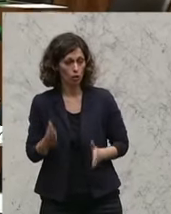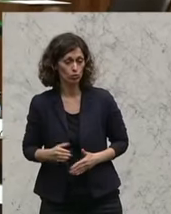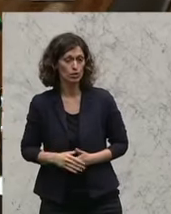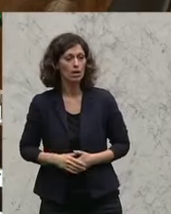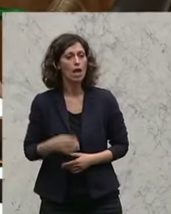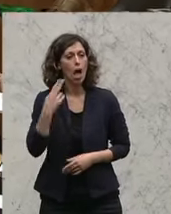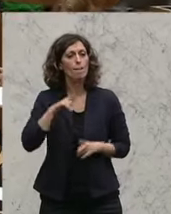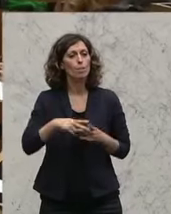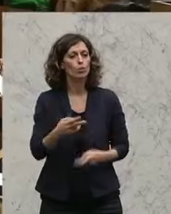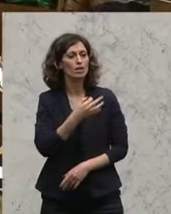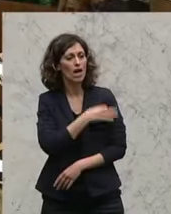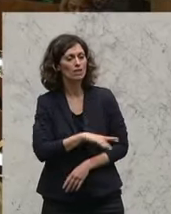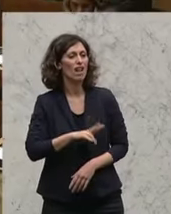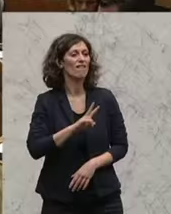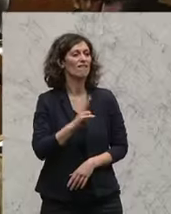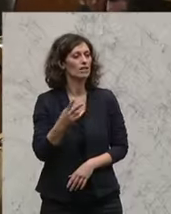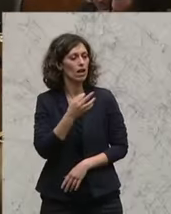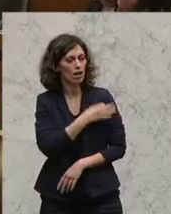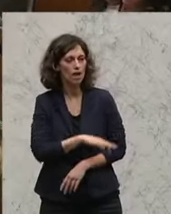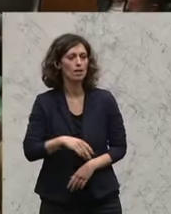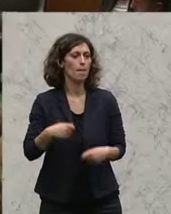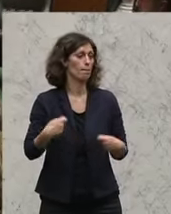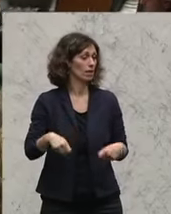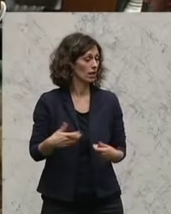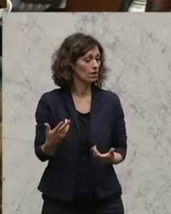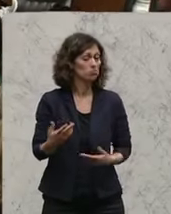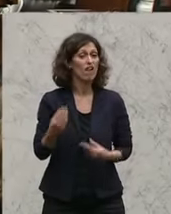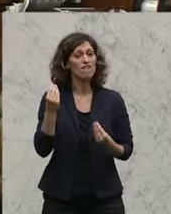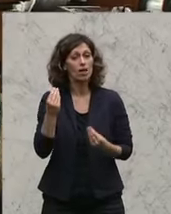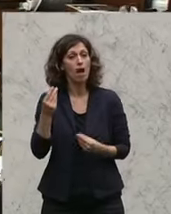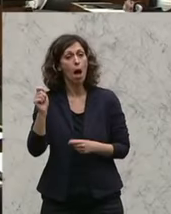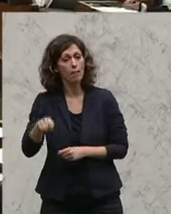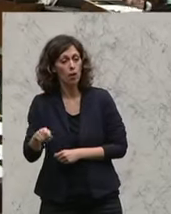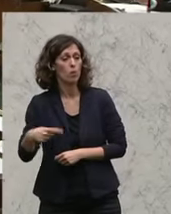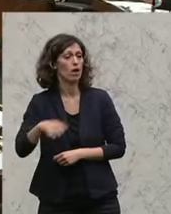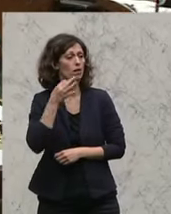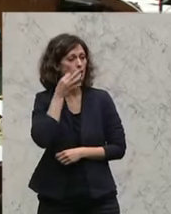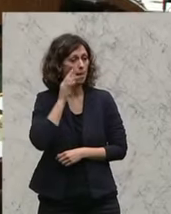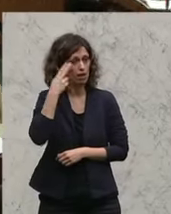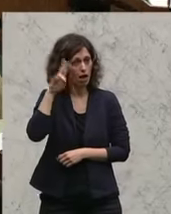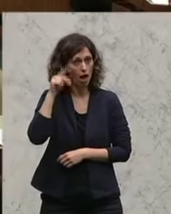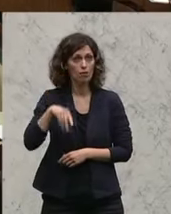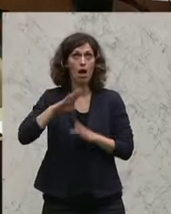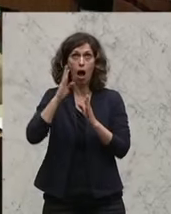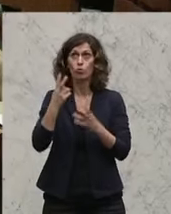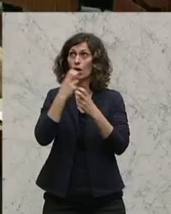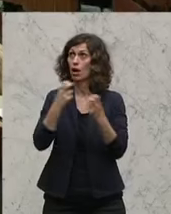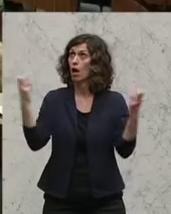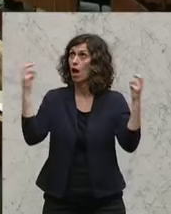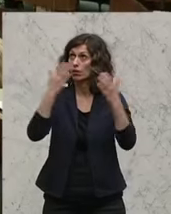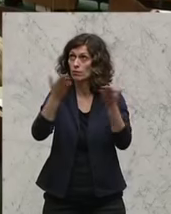Herr Bundeskanzler, Vizekanzler, Herr Präsident, werte Abgeordnete, werte Damen und Herren, hier im Haus auf den Drängen,